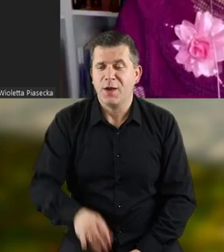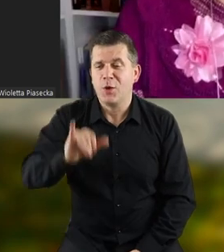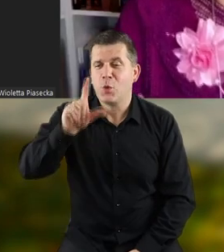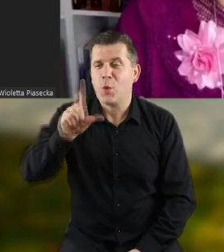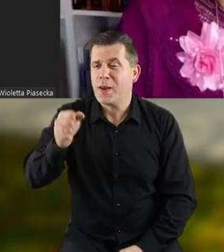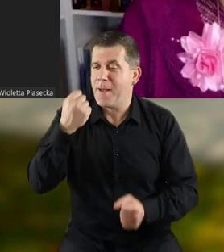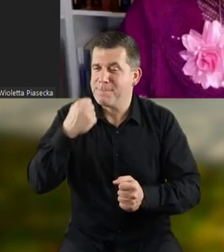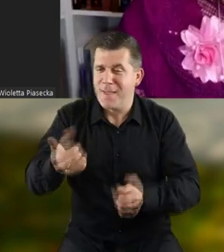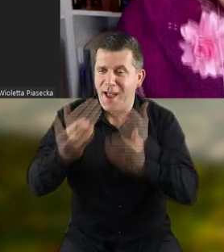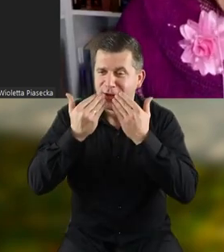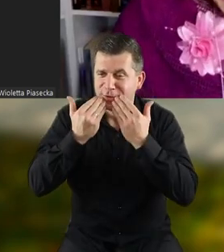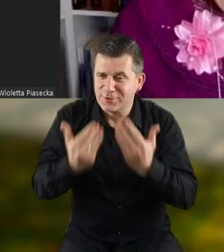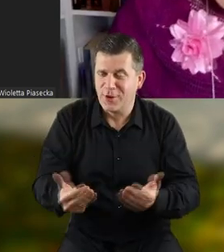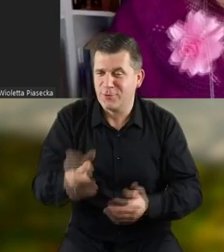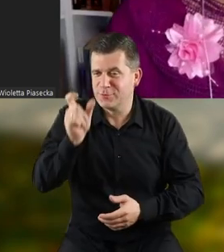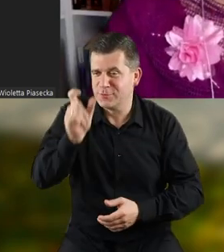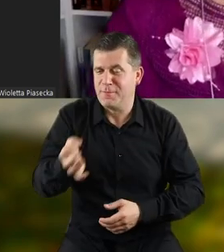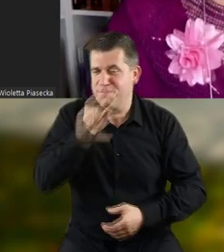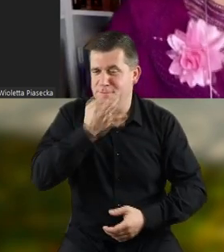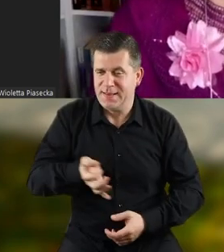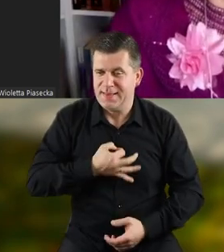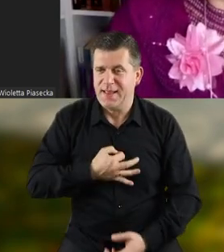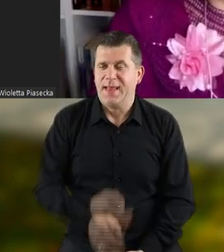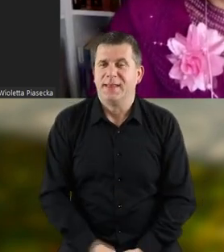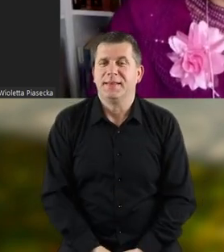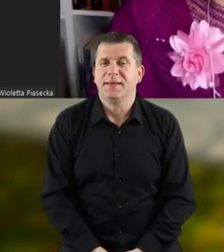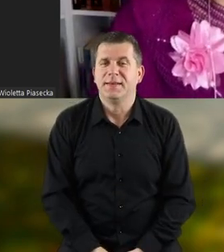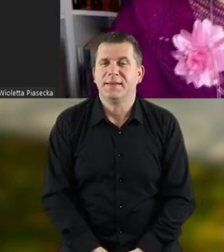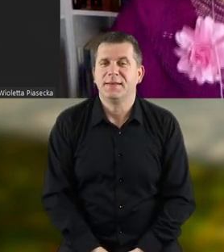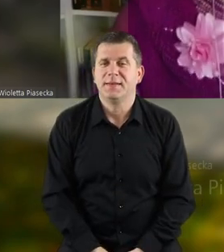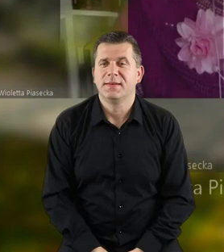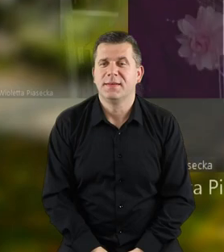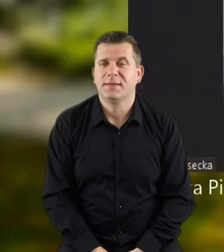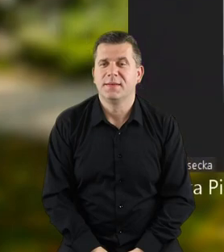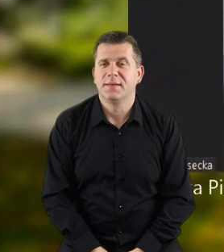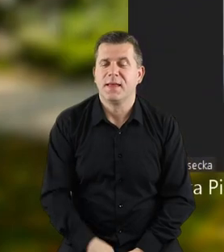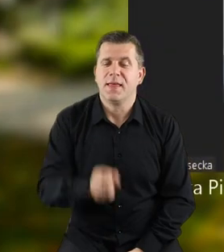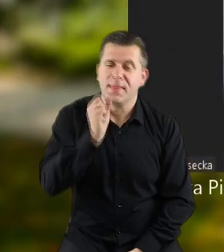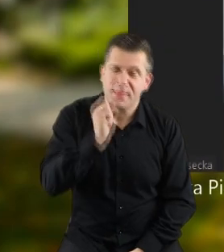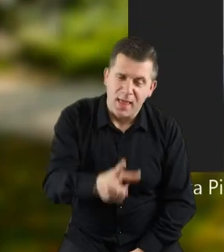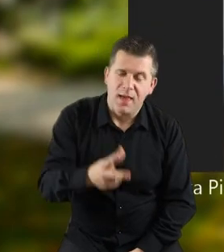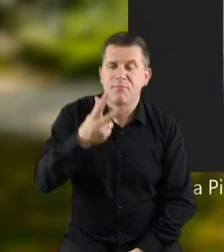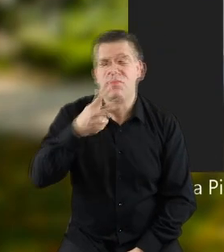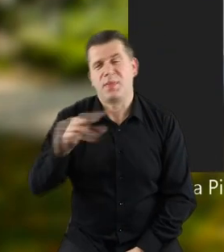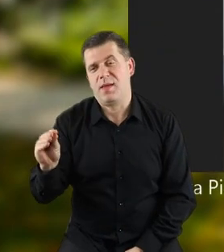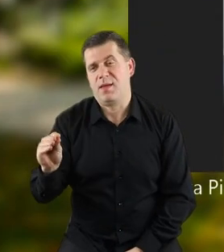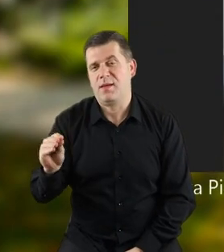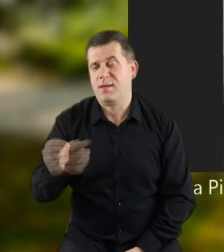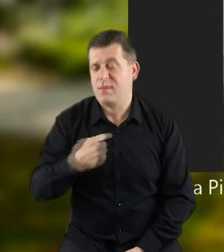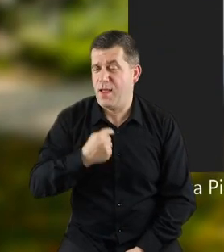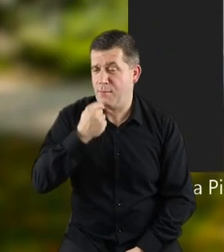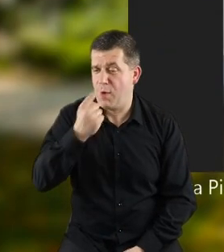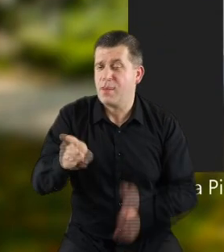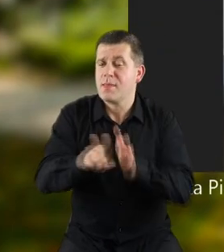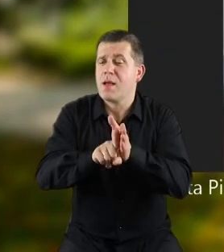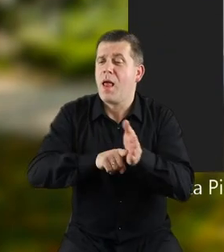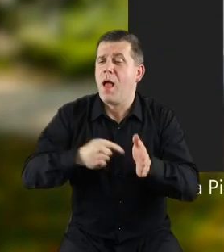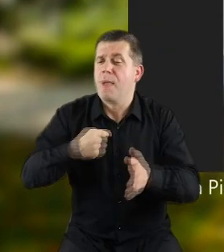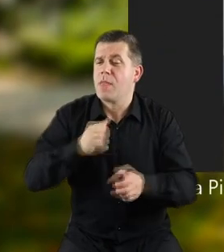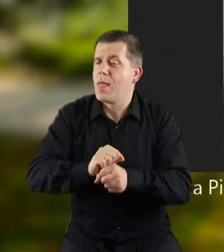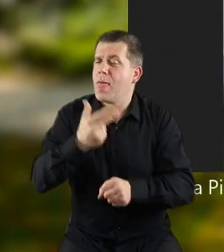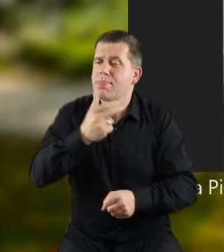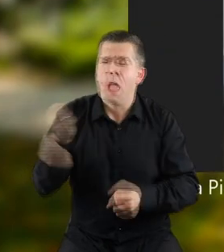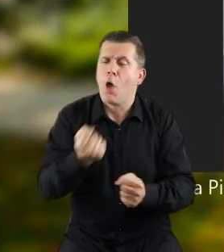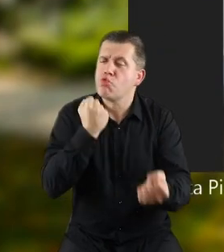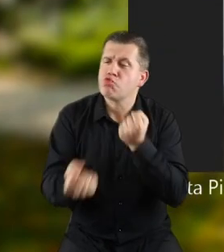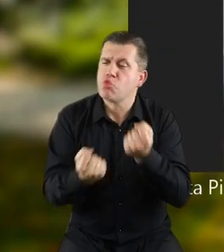Juleczko, bardzo dziękuję Ci za to pytanie. I tak, i nie. Powiem Ci, co dla mnie